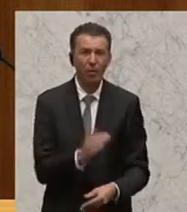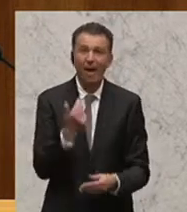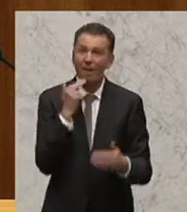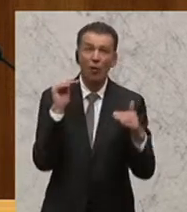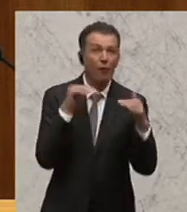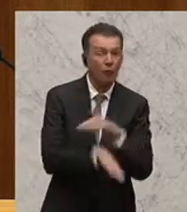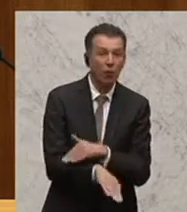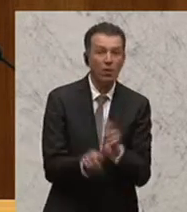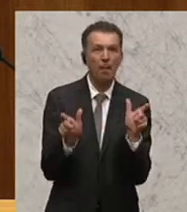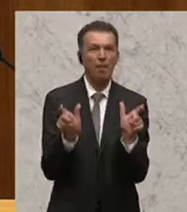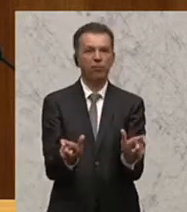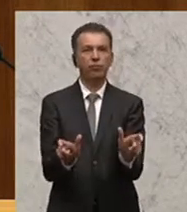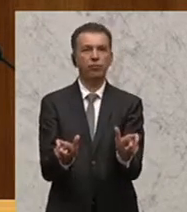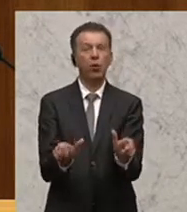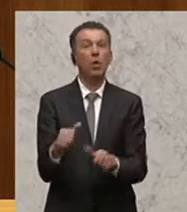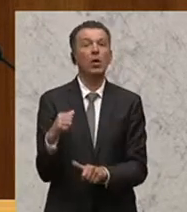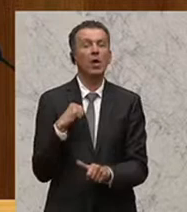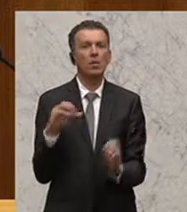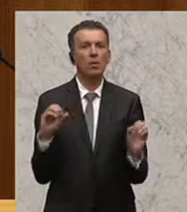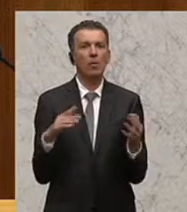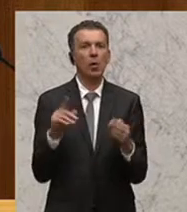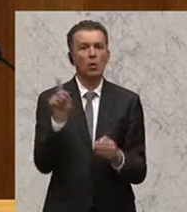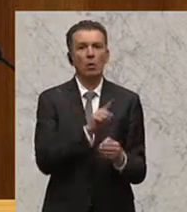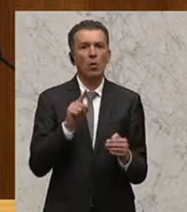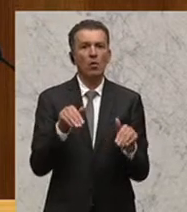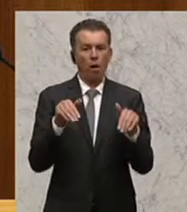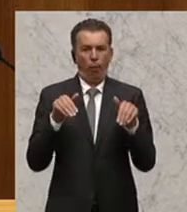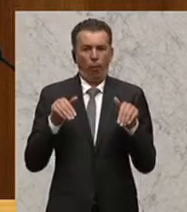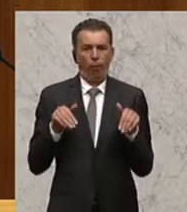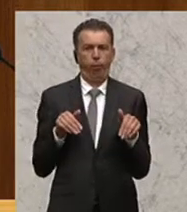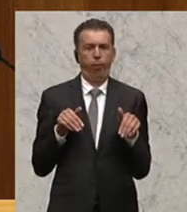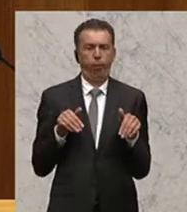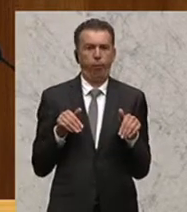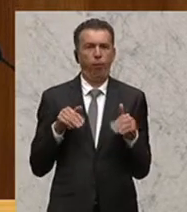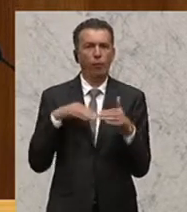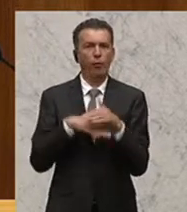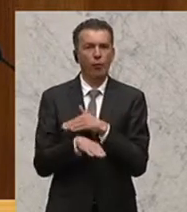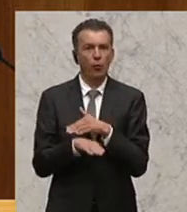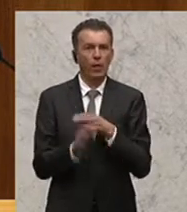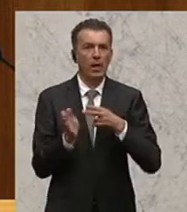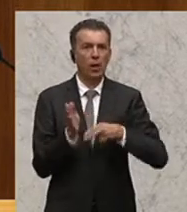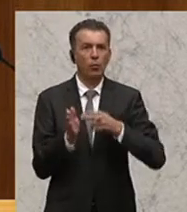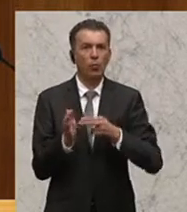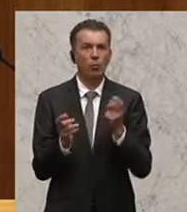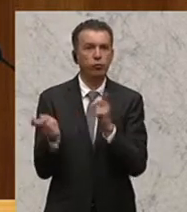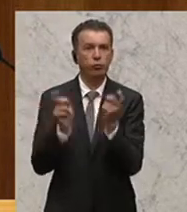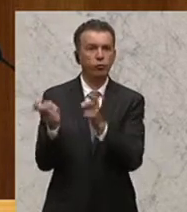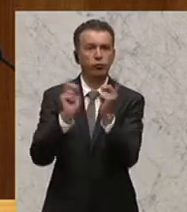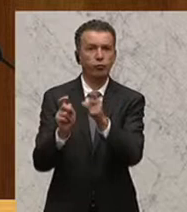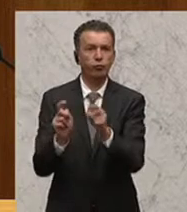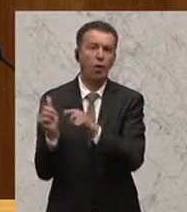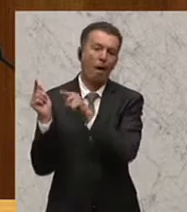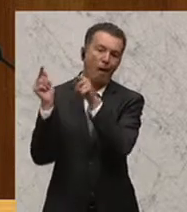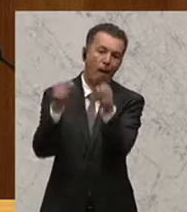nicht. Und gestern hat es diesen Korridor gegeben, plötzlich ist die Polizei weg und die Flüchtlinge durften die Züge besteigen und nach Österreich fahren.